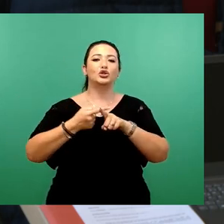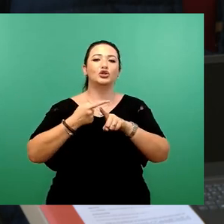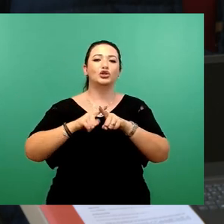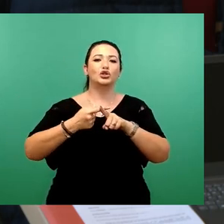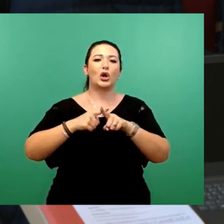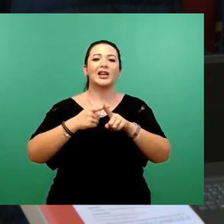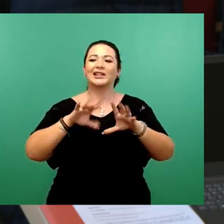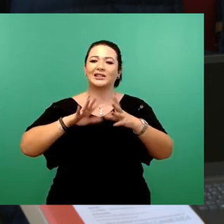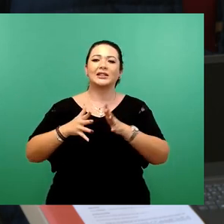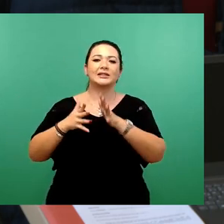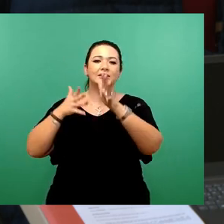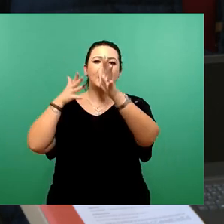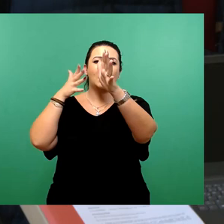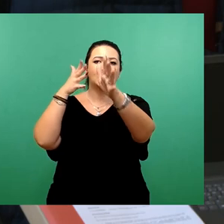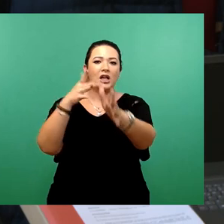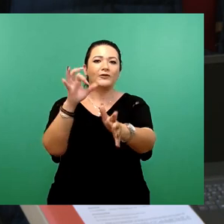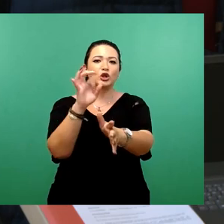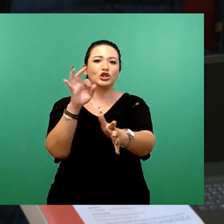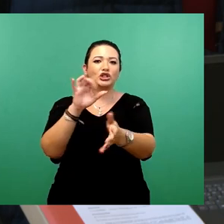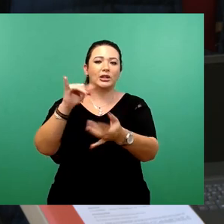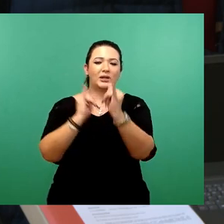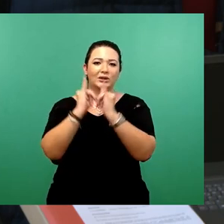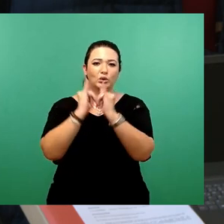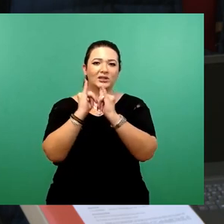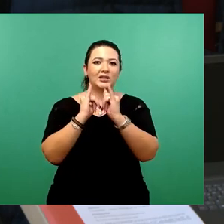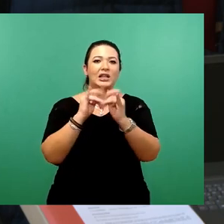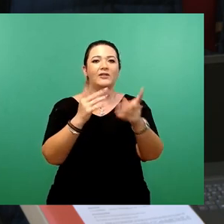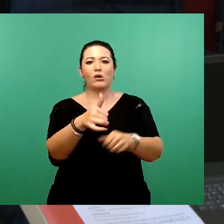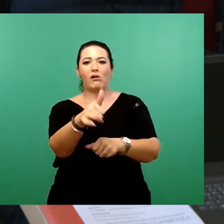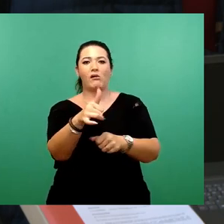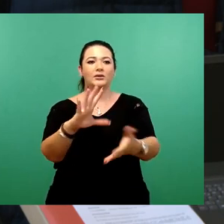aus der Chip-Industrie an sich und aus den Neuansiedlungen der Chip-Industrie?